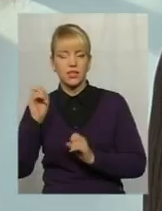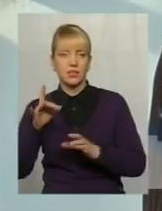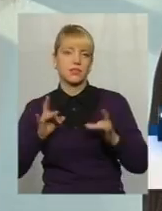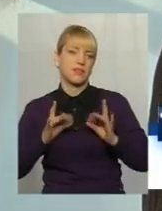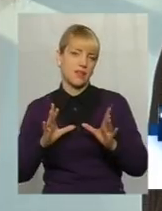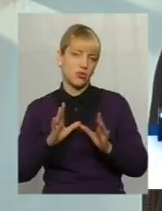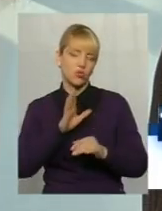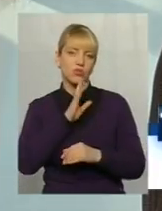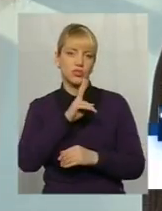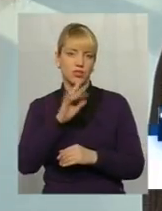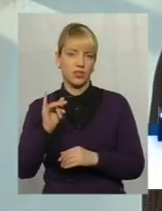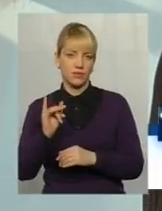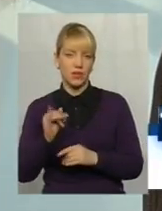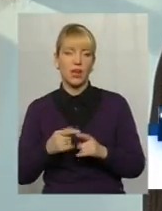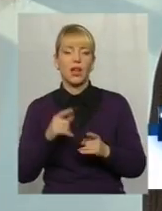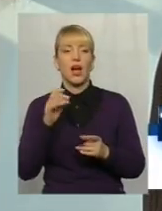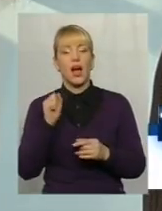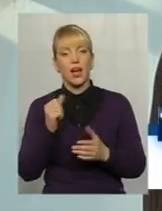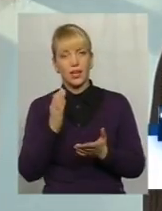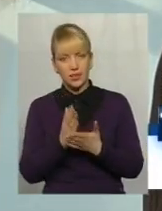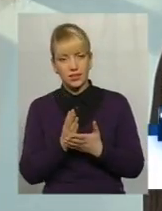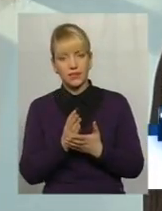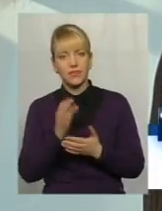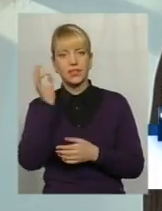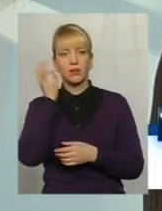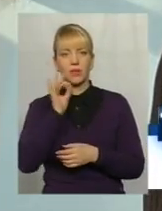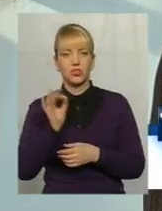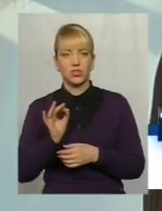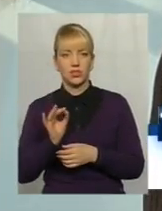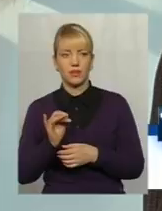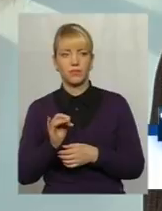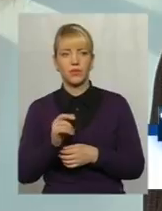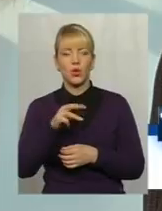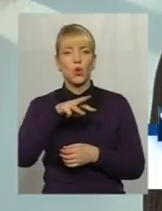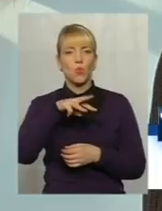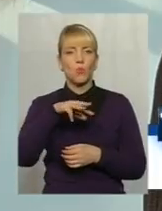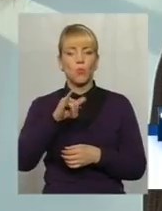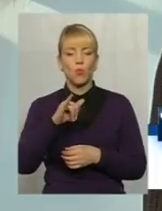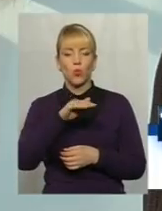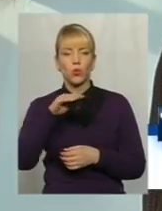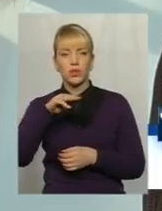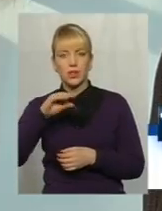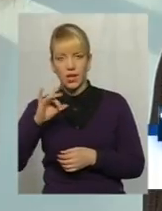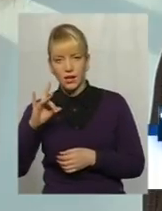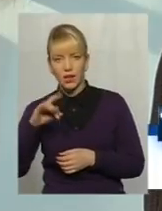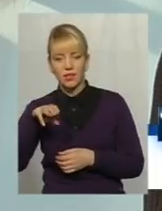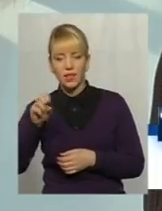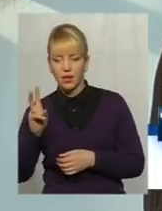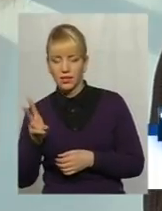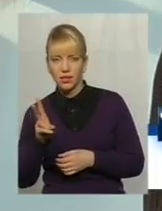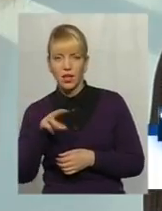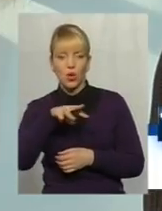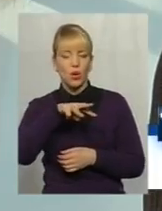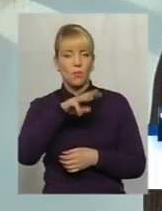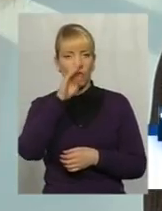жінки. Є альтернатива, в Німеччині існують мутертак і фатертак. Тобто, це день